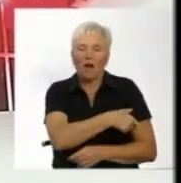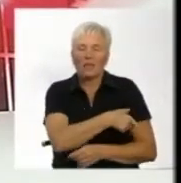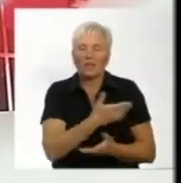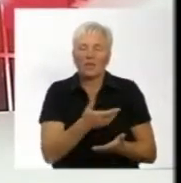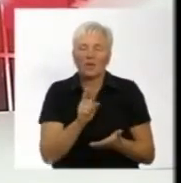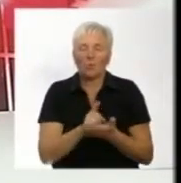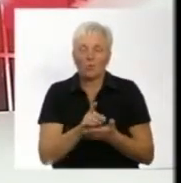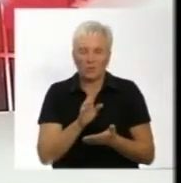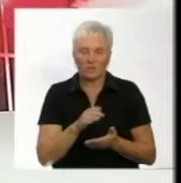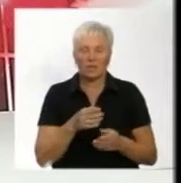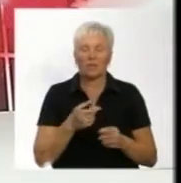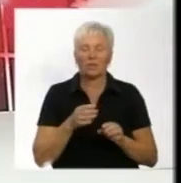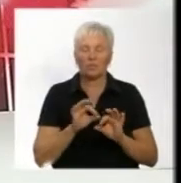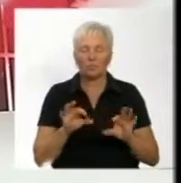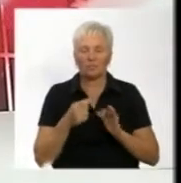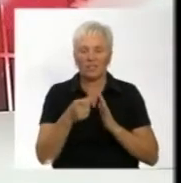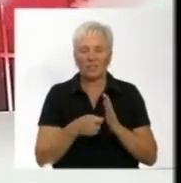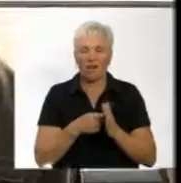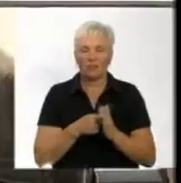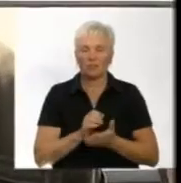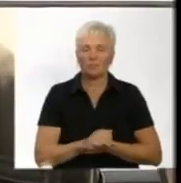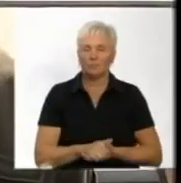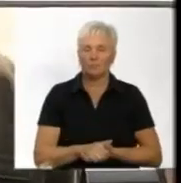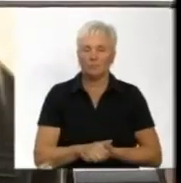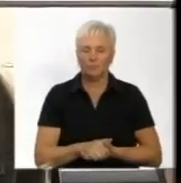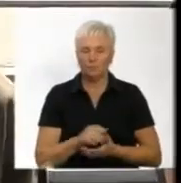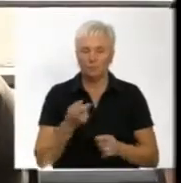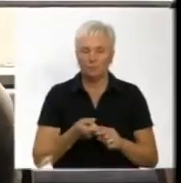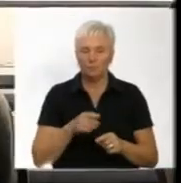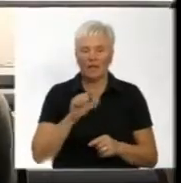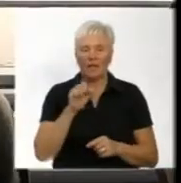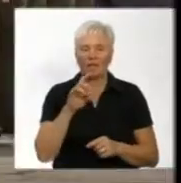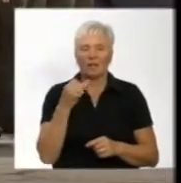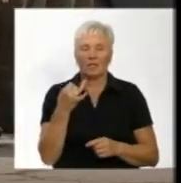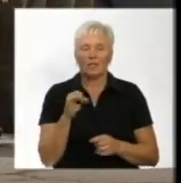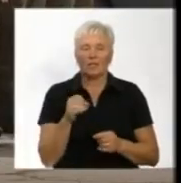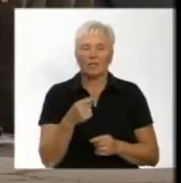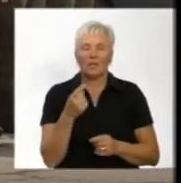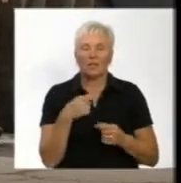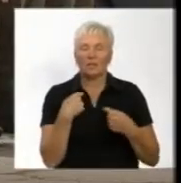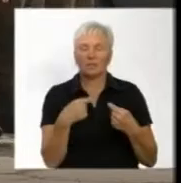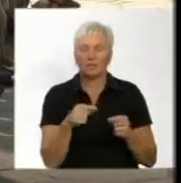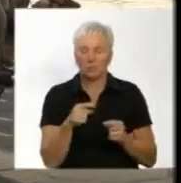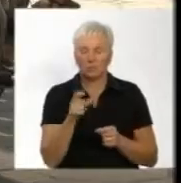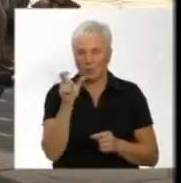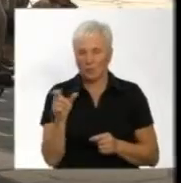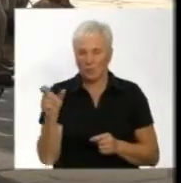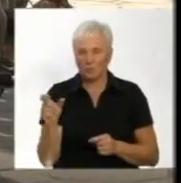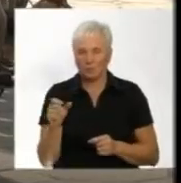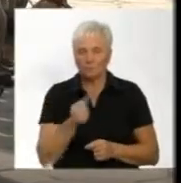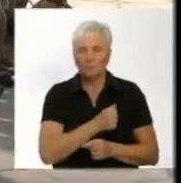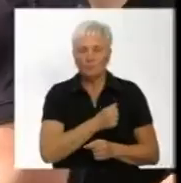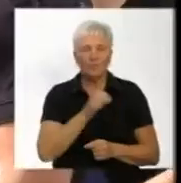Нацгвардійців Руслана Ткачук дізнавалася. Це Андрій Лукинюк. Він разом з іншими військовими та поліцейськими